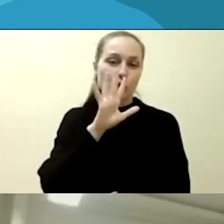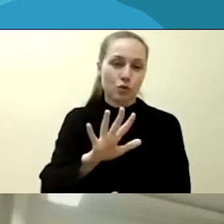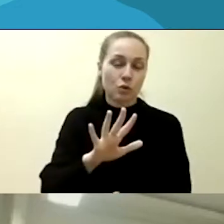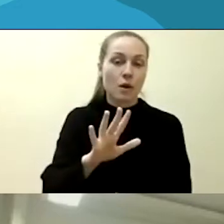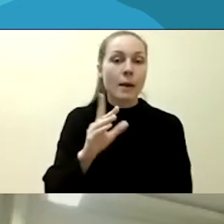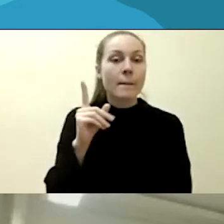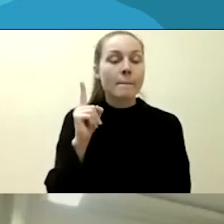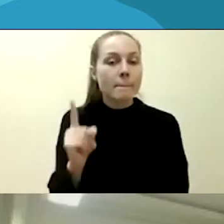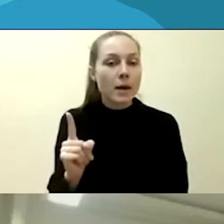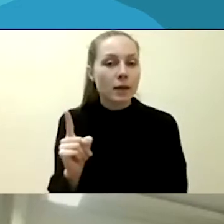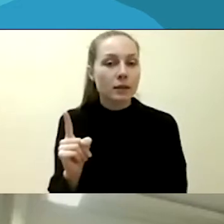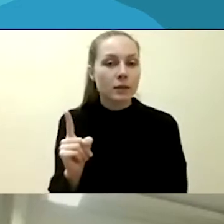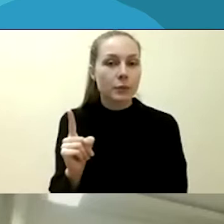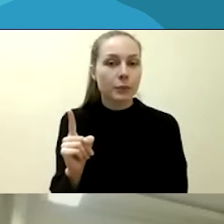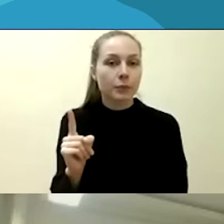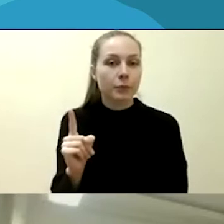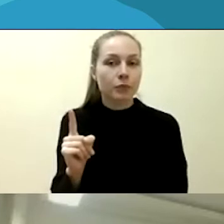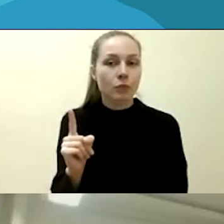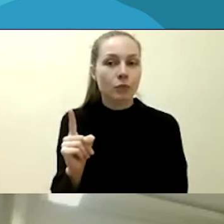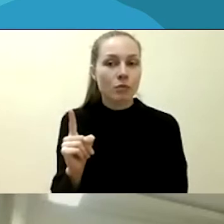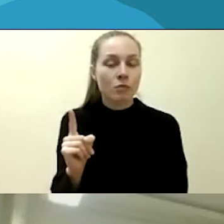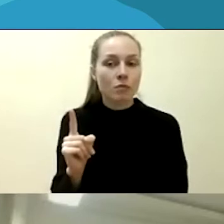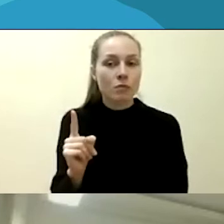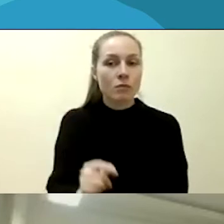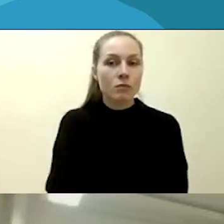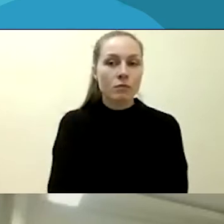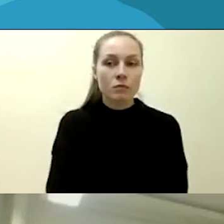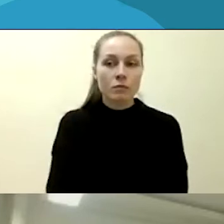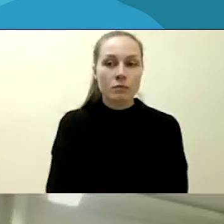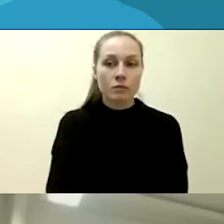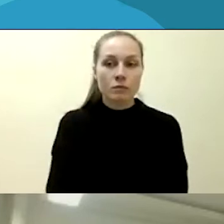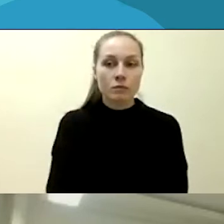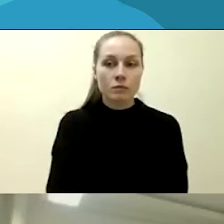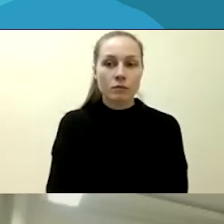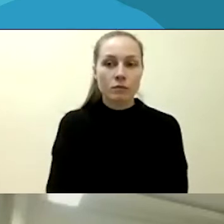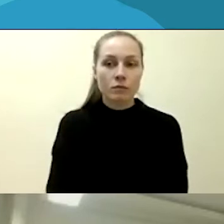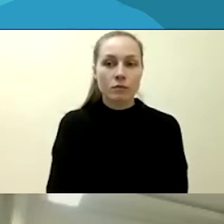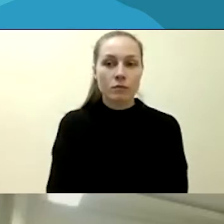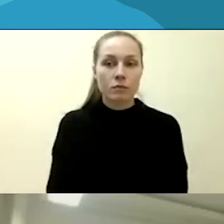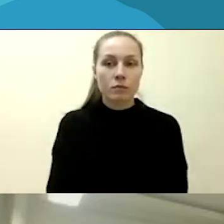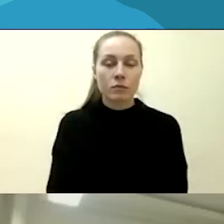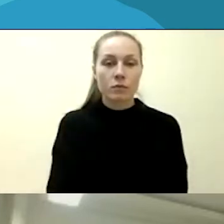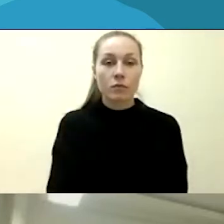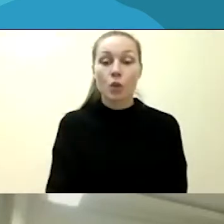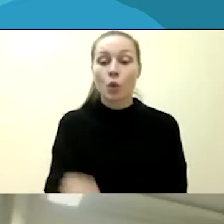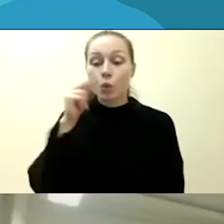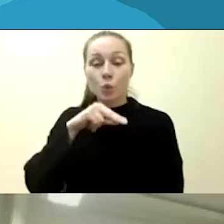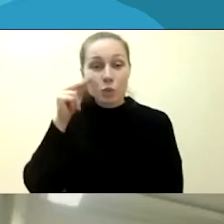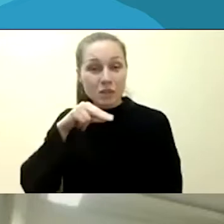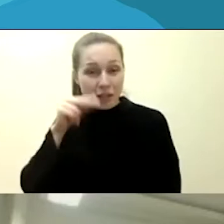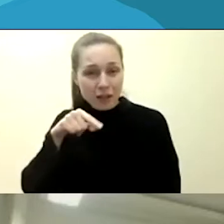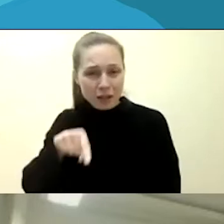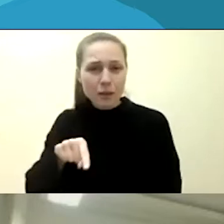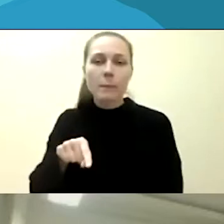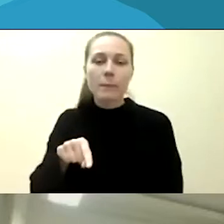tie patys nusikaltimai nėra apibūdinami